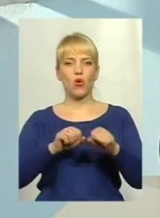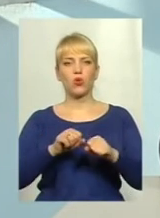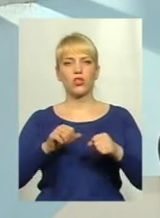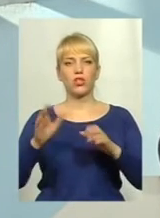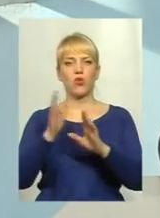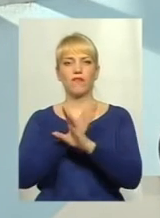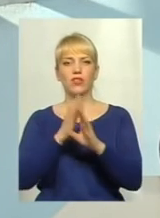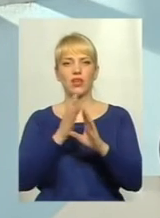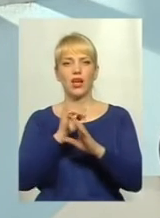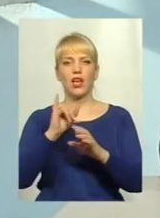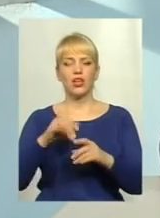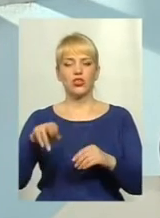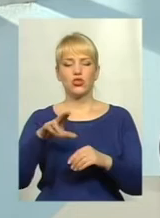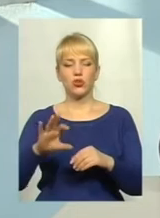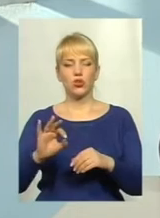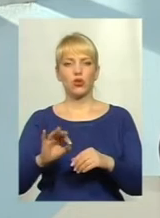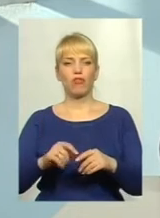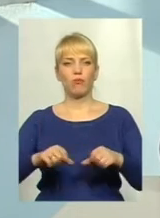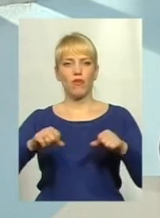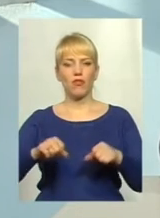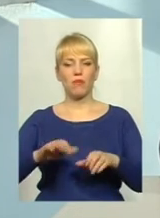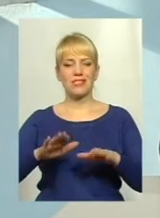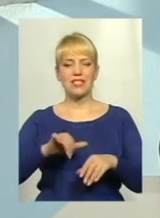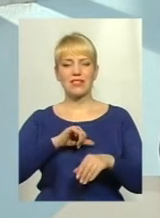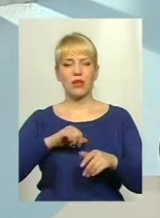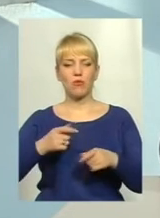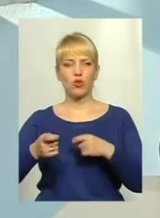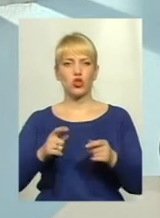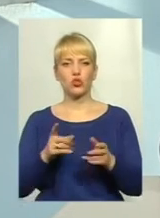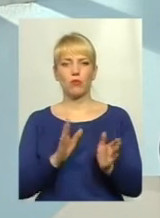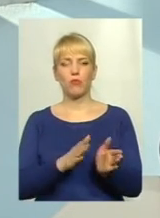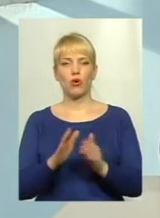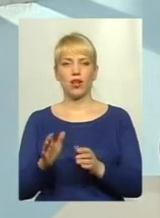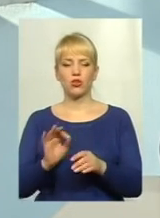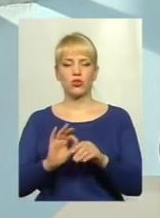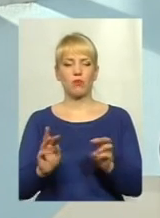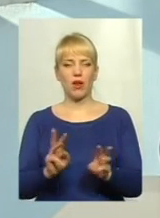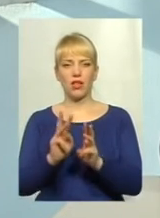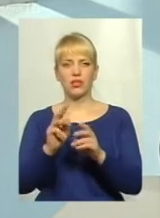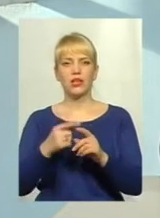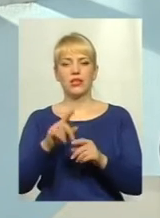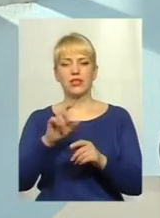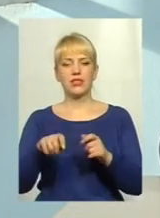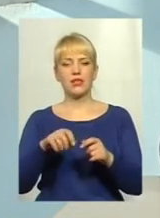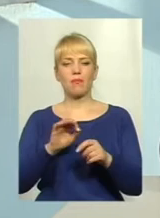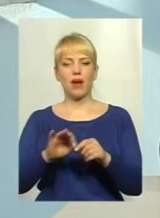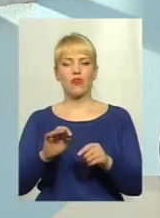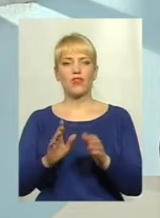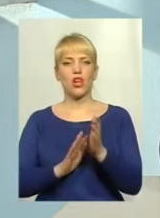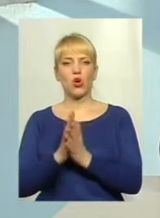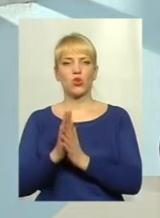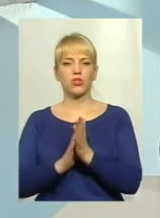повноваженнях місцевого самоврядування, щоби навести порядок з опалим листям, з спаленням рослин, Що потрібно